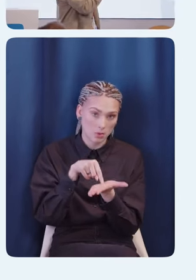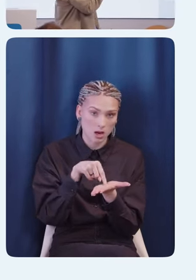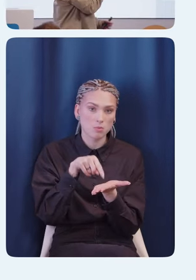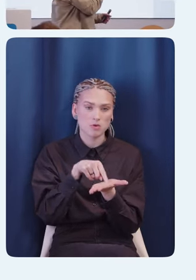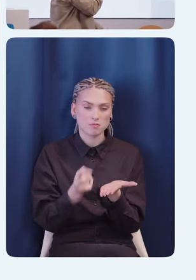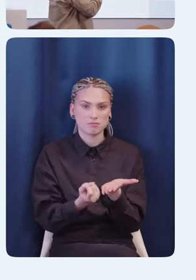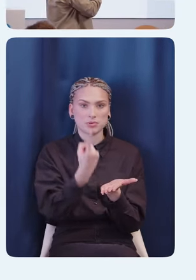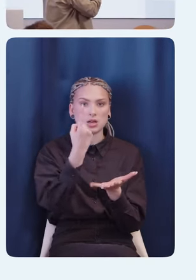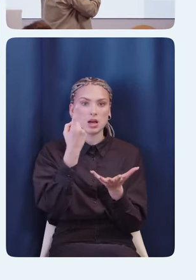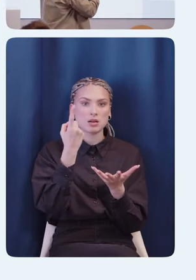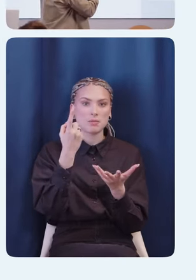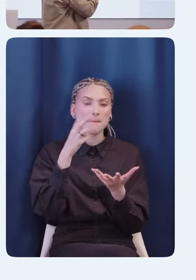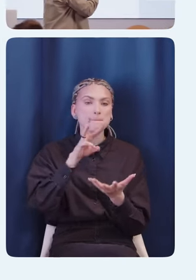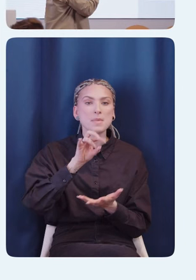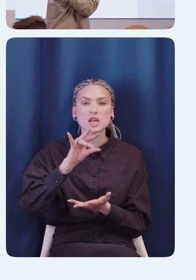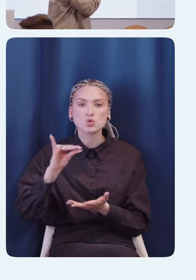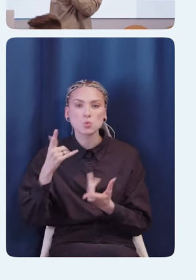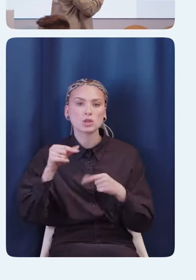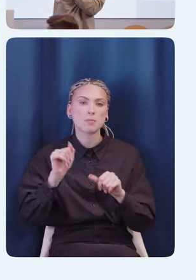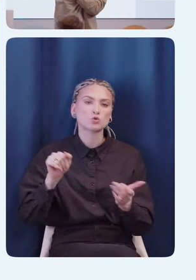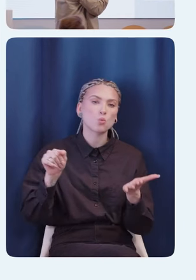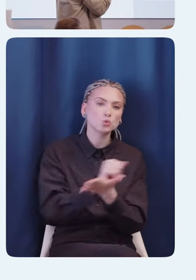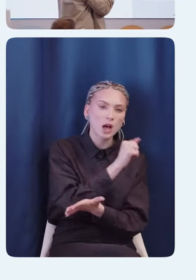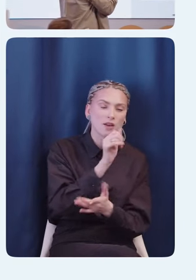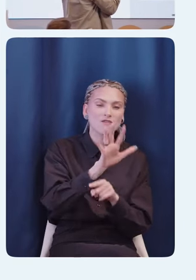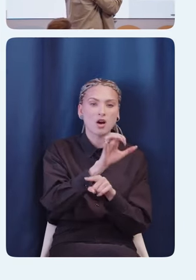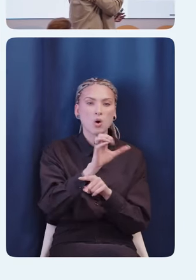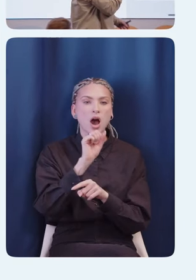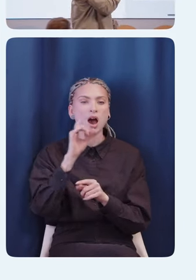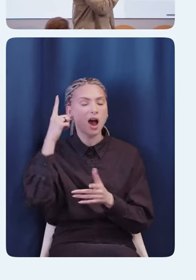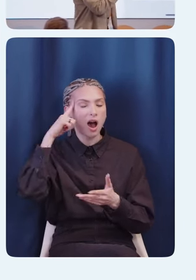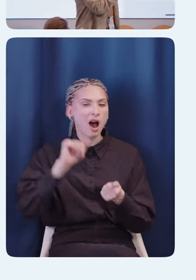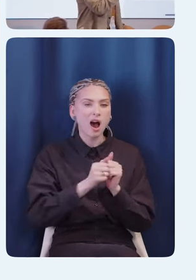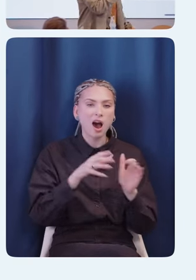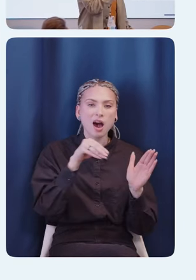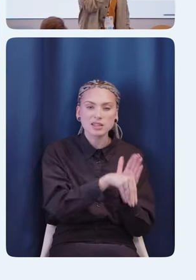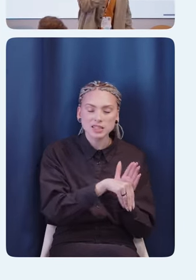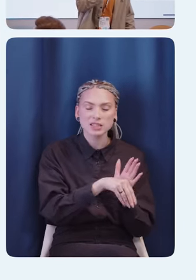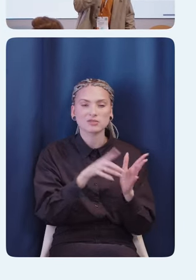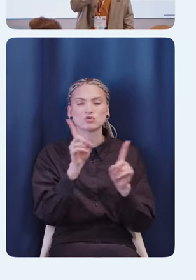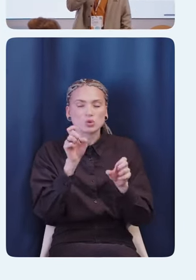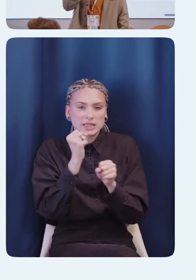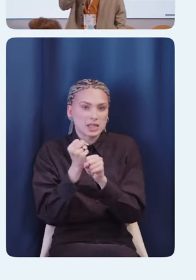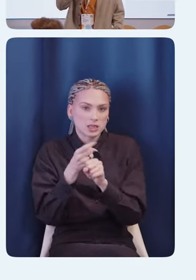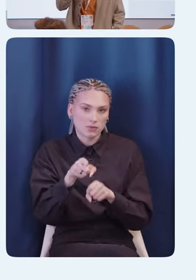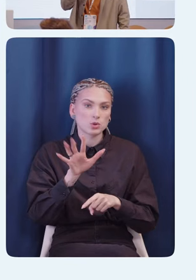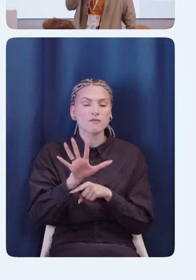возникает контекстное меню, где он там может удалить фотографию, архивирует, ну, какие-либо действия совершить с этой фотографии.